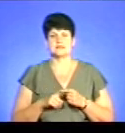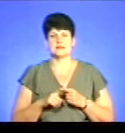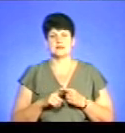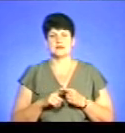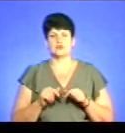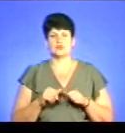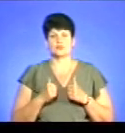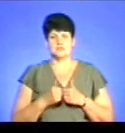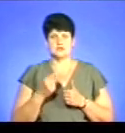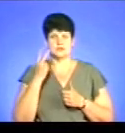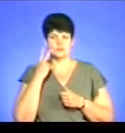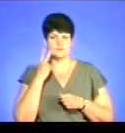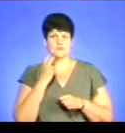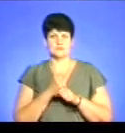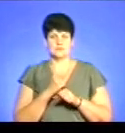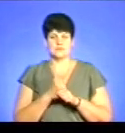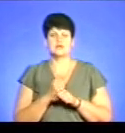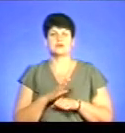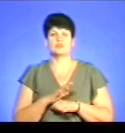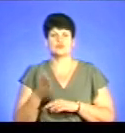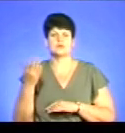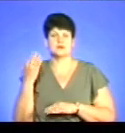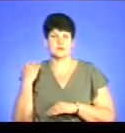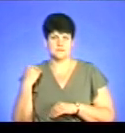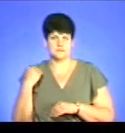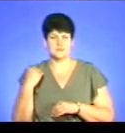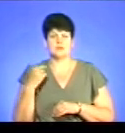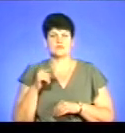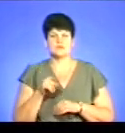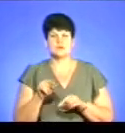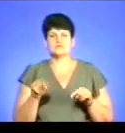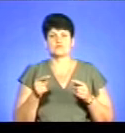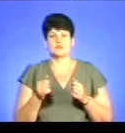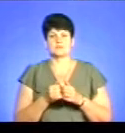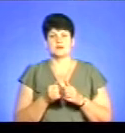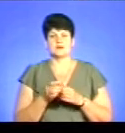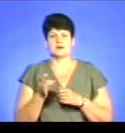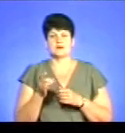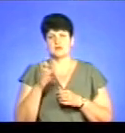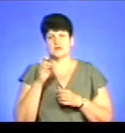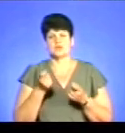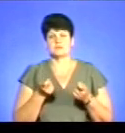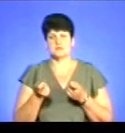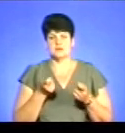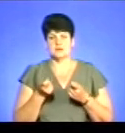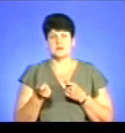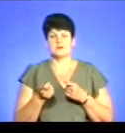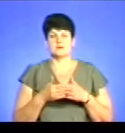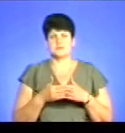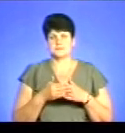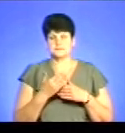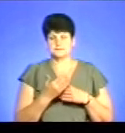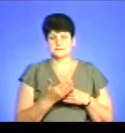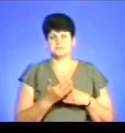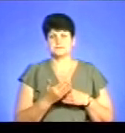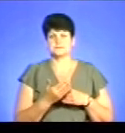постійно діючі, які були і до цих нововведень. Вони створені при районних державних